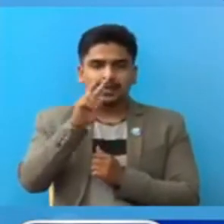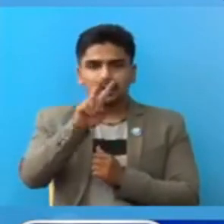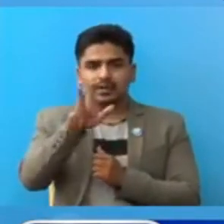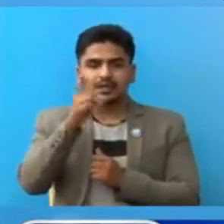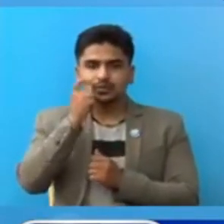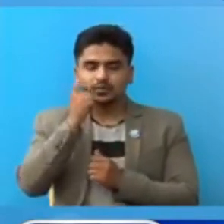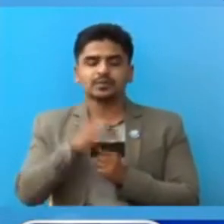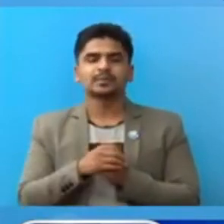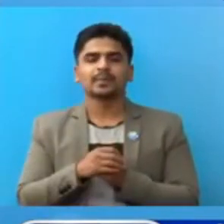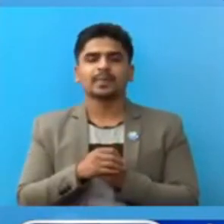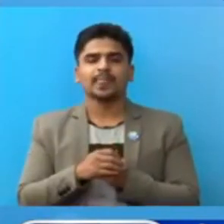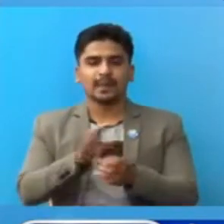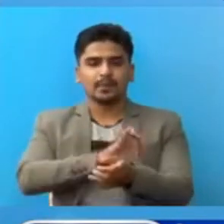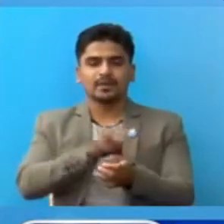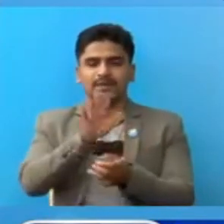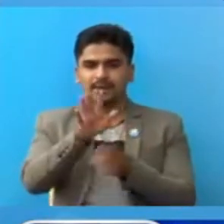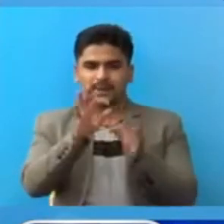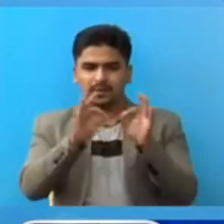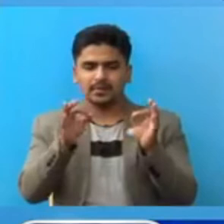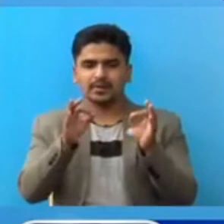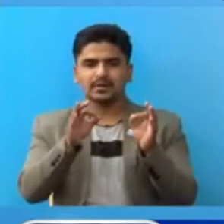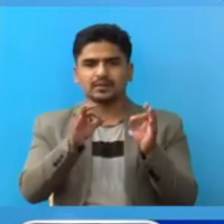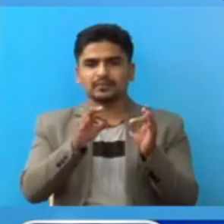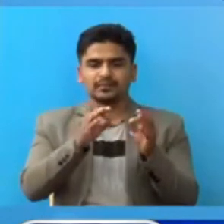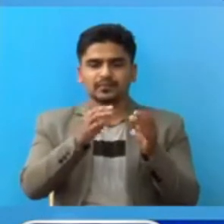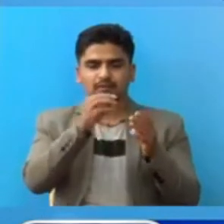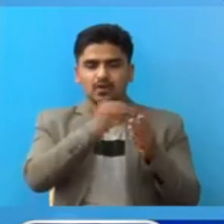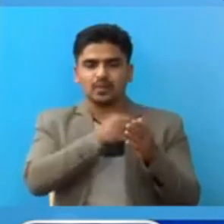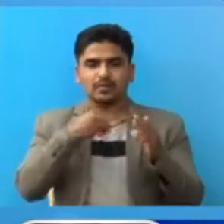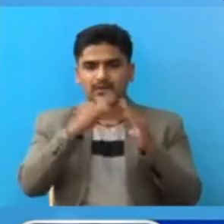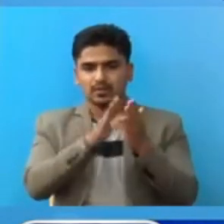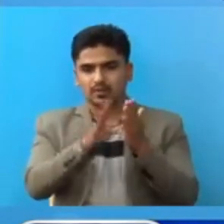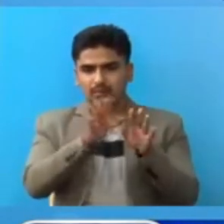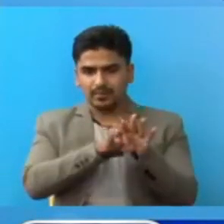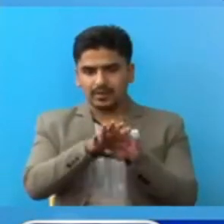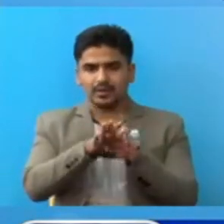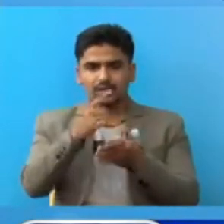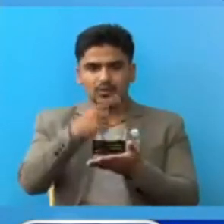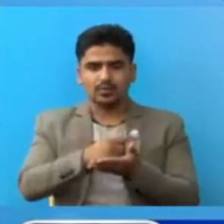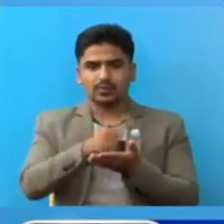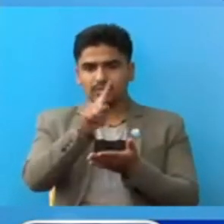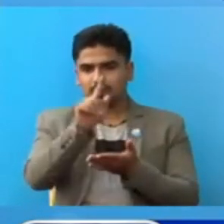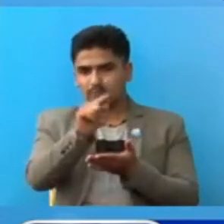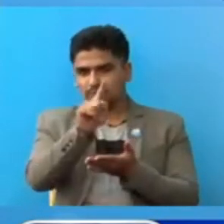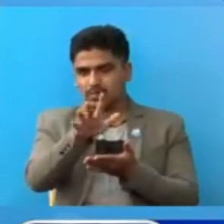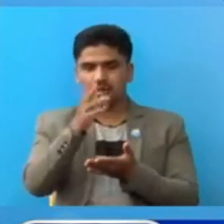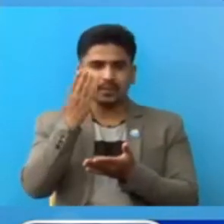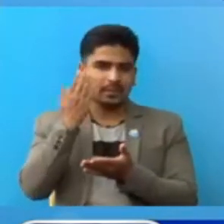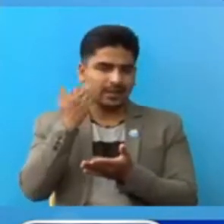पुरूस प्रदेश पाच का विविन्ना आईसोलेशन हरु बाट कबिल वस्तु का पंद्र महिला